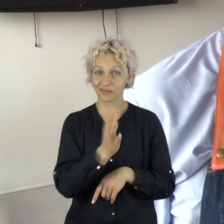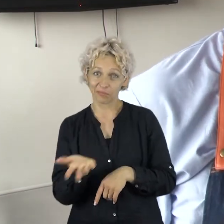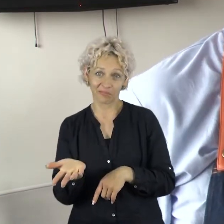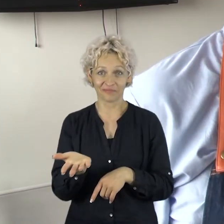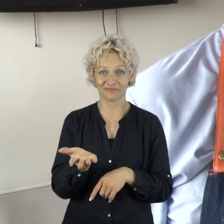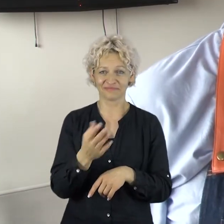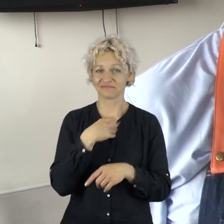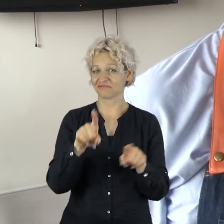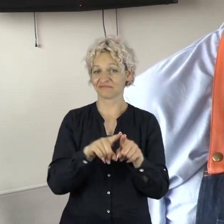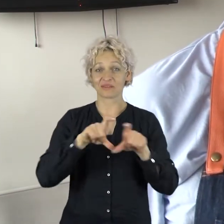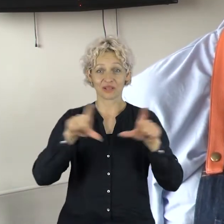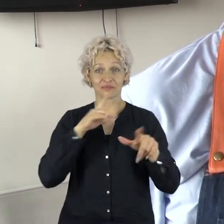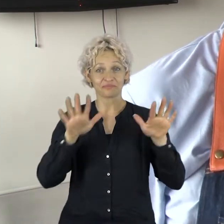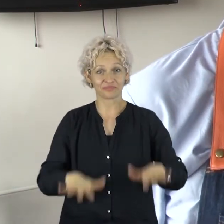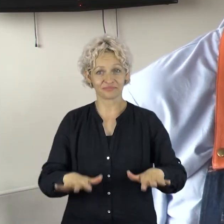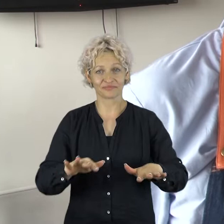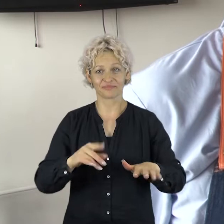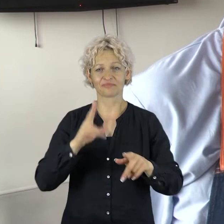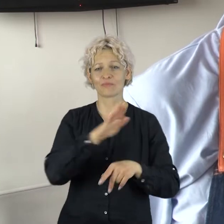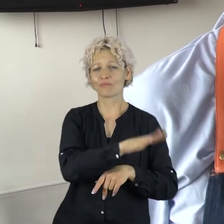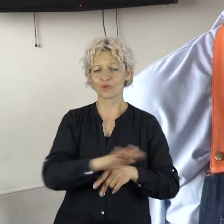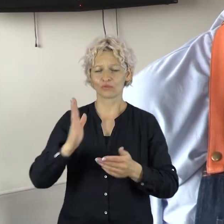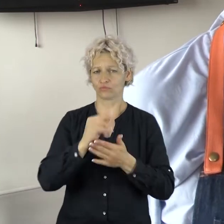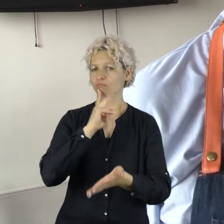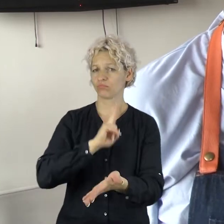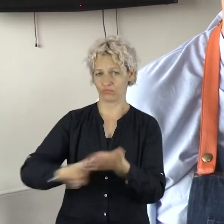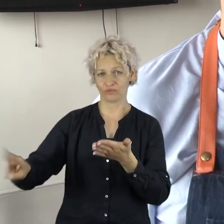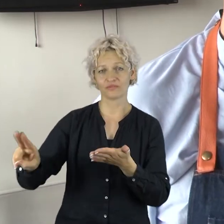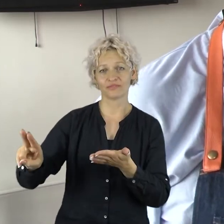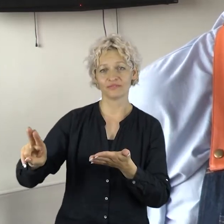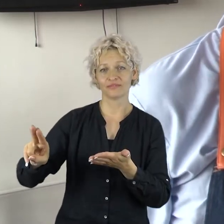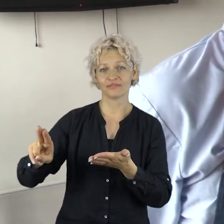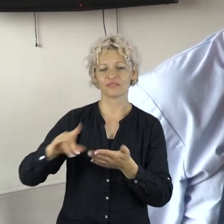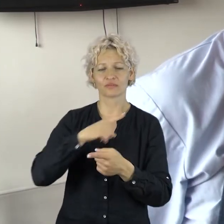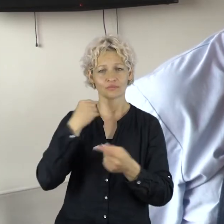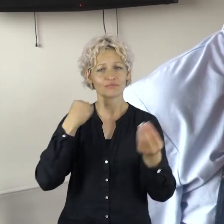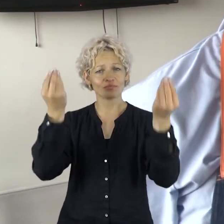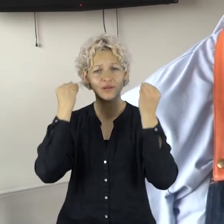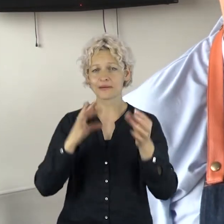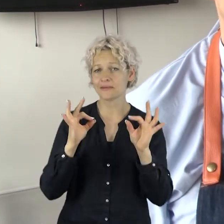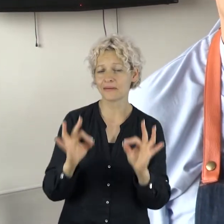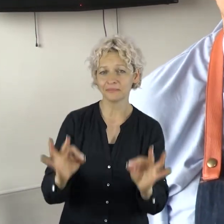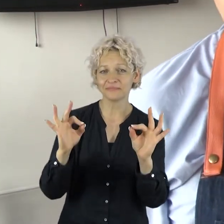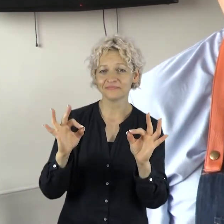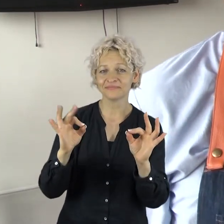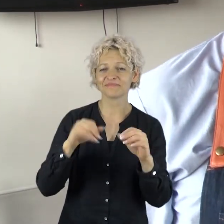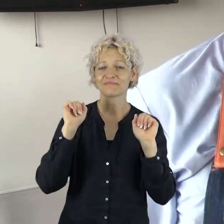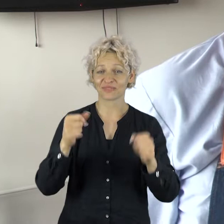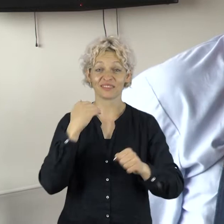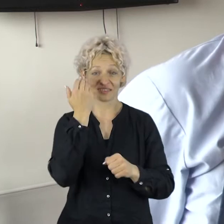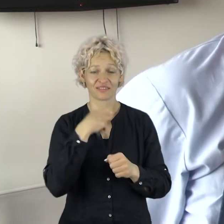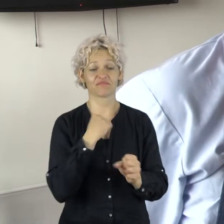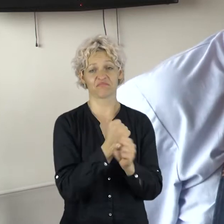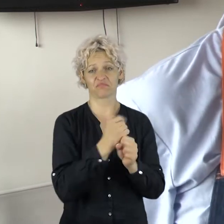Mokykla čia buvo labai mokytojų profesionalus ir išmokino to, ko reikėjo išmokinti ir pareido į